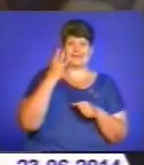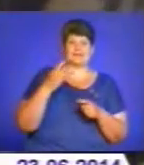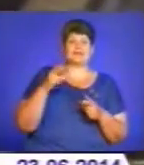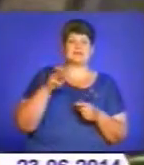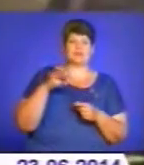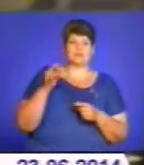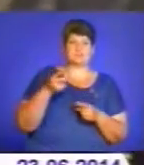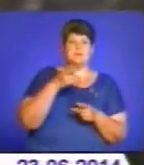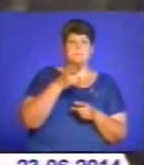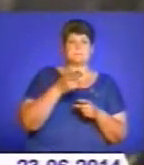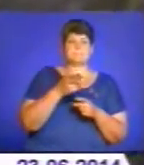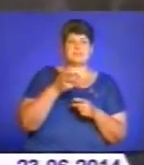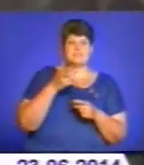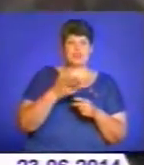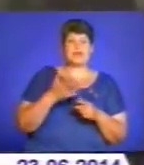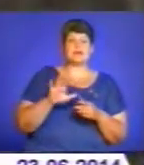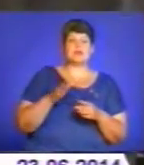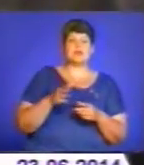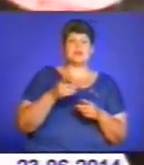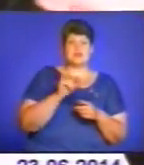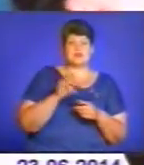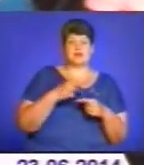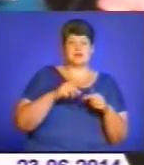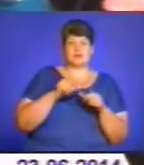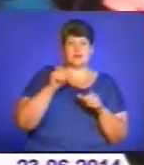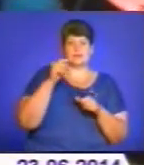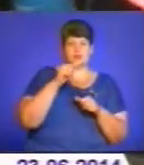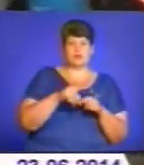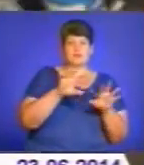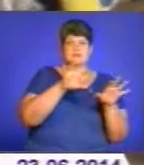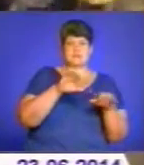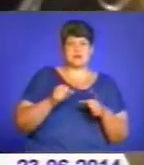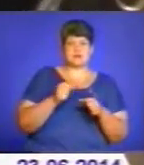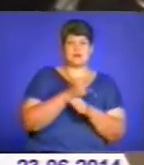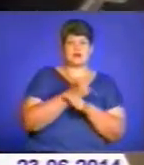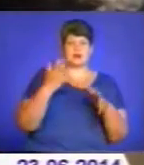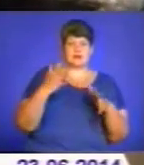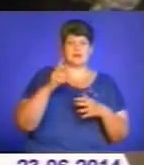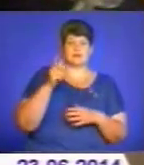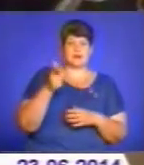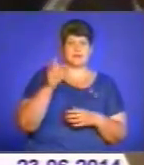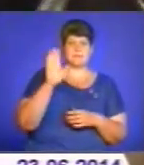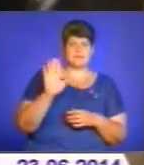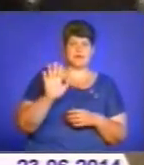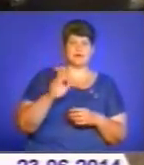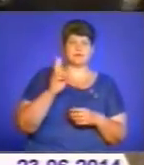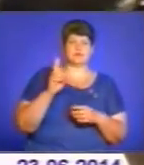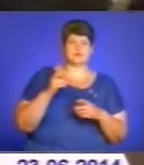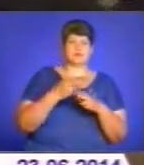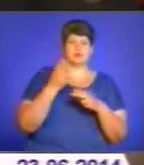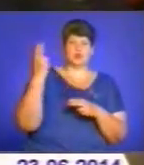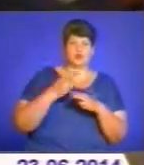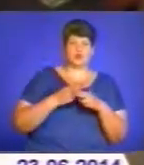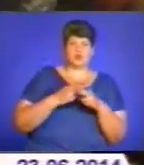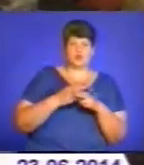пневматичний пістолети. За попередніми даними експертів, серед вилучено також бойова граната РГД-5, два ножі кустарного виробництва з